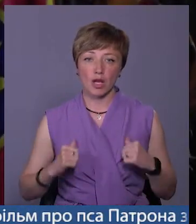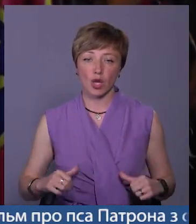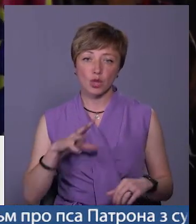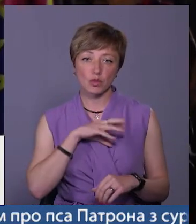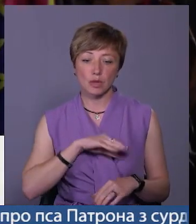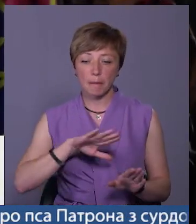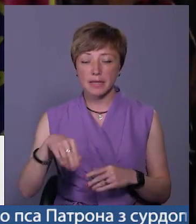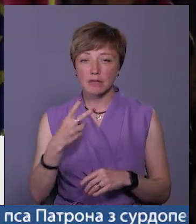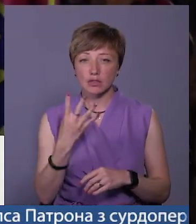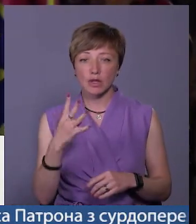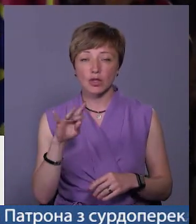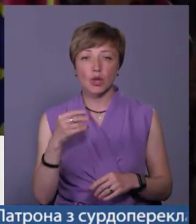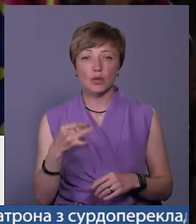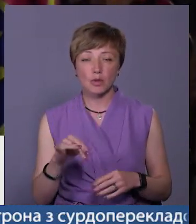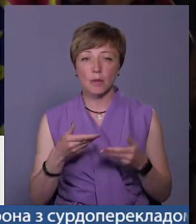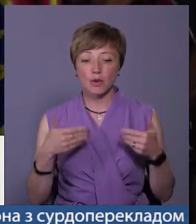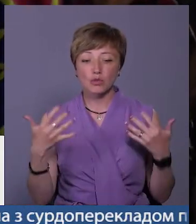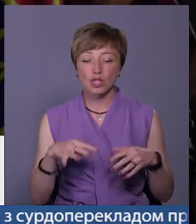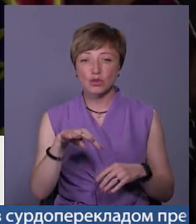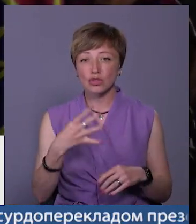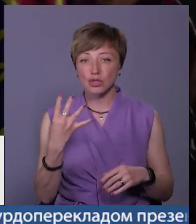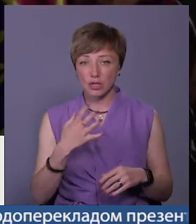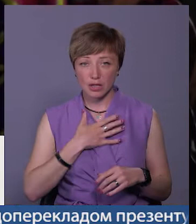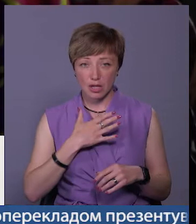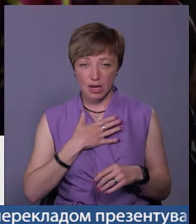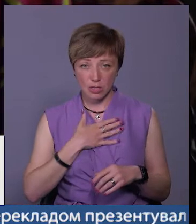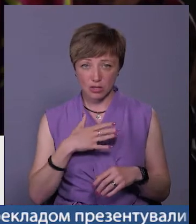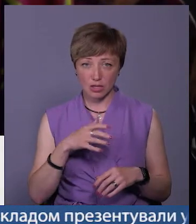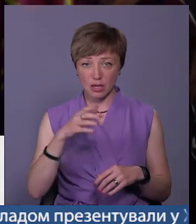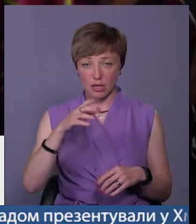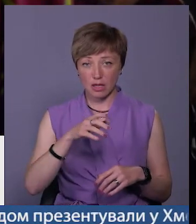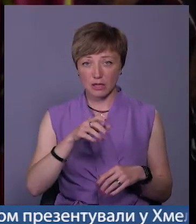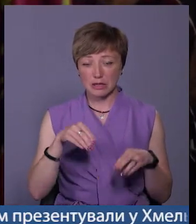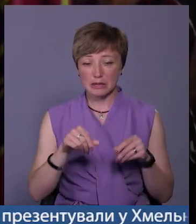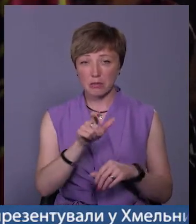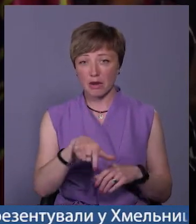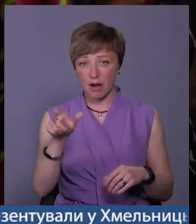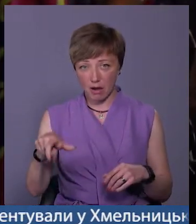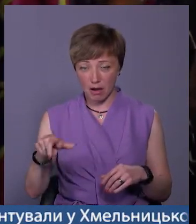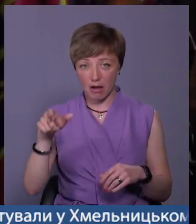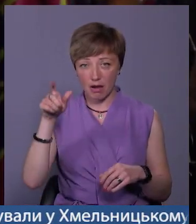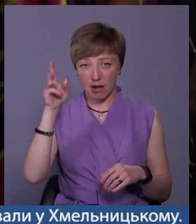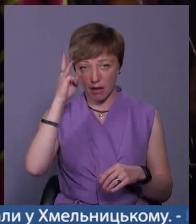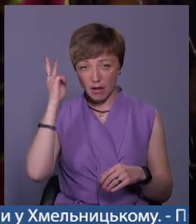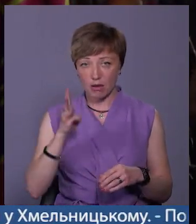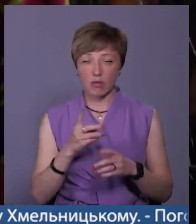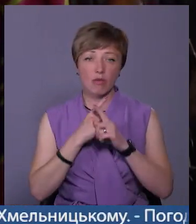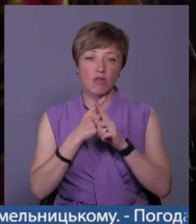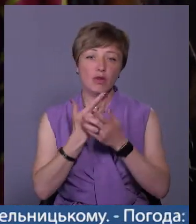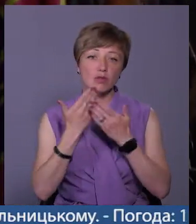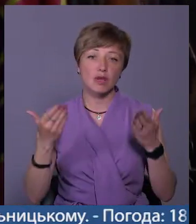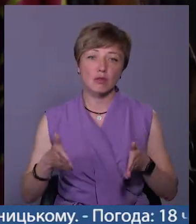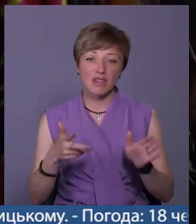24 лютого ми вже 44 наших земляка провели в останню путь, і майже 80,